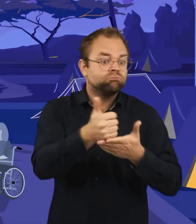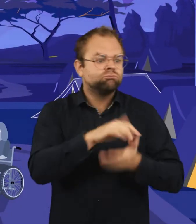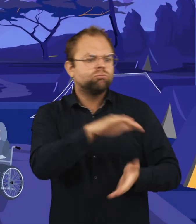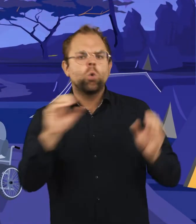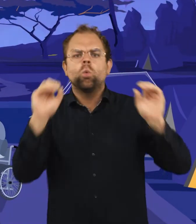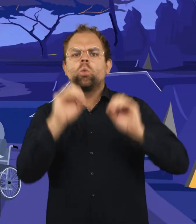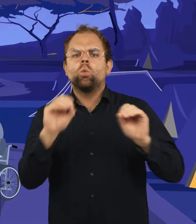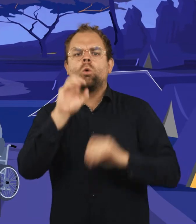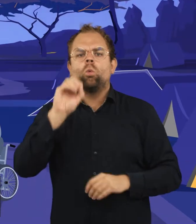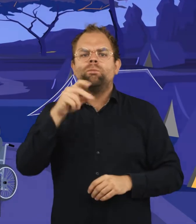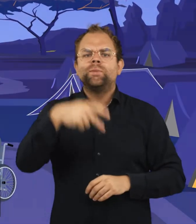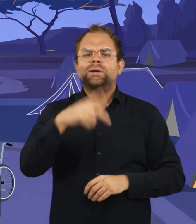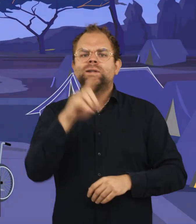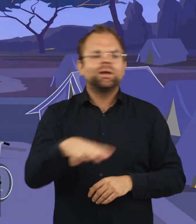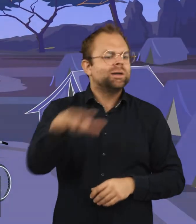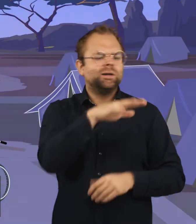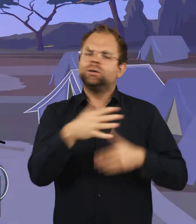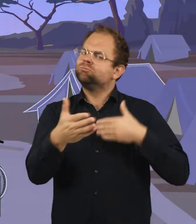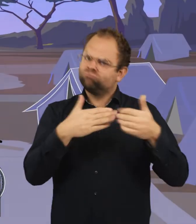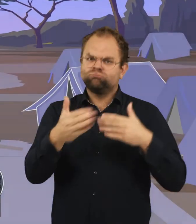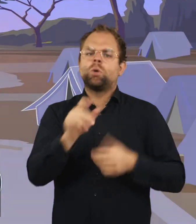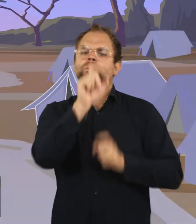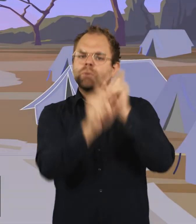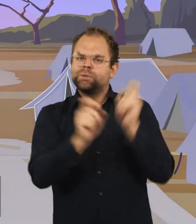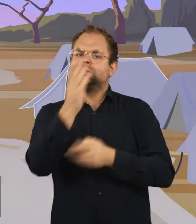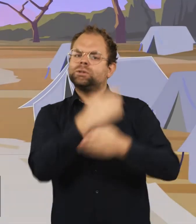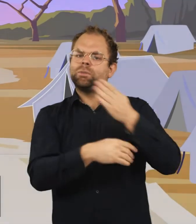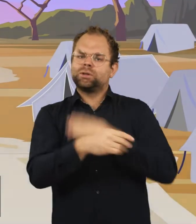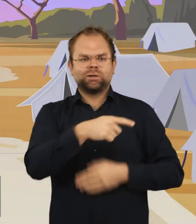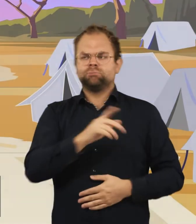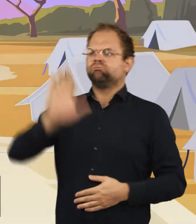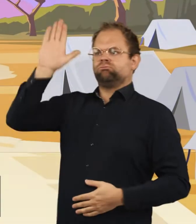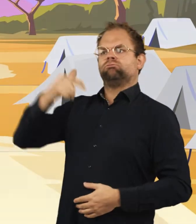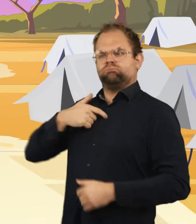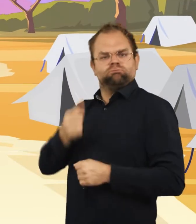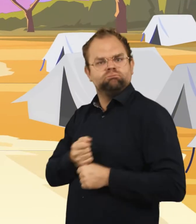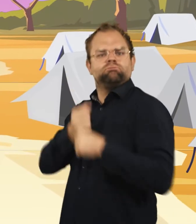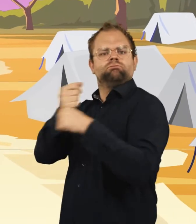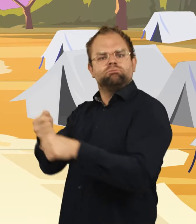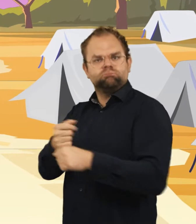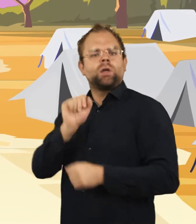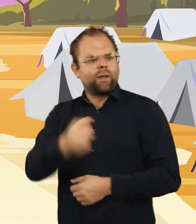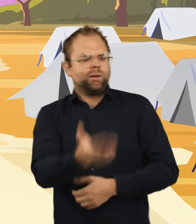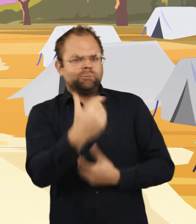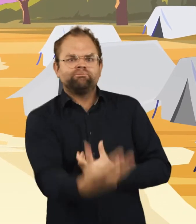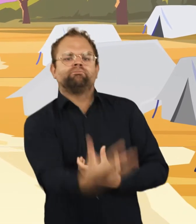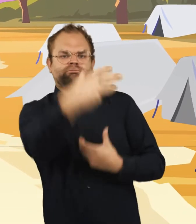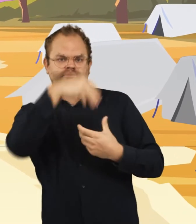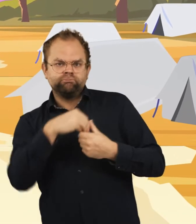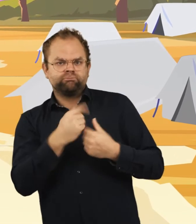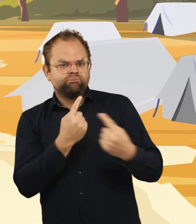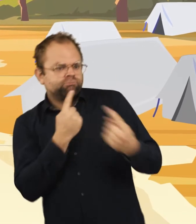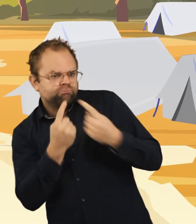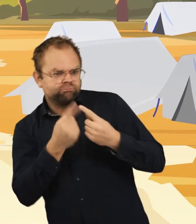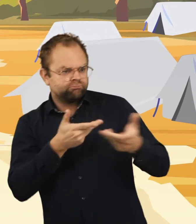OPD, le persone con disabilità che rappresentano la popolazione interessata devono comunque essere identificate,